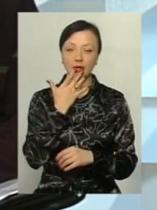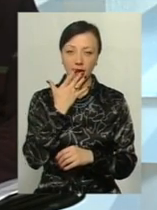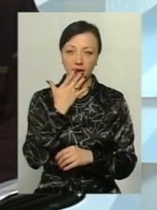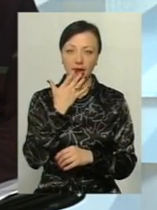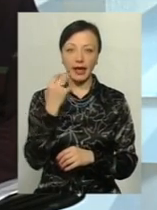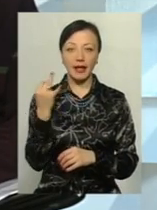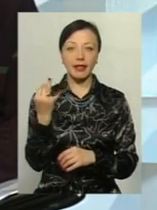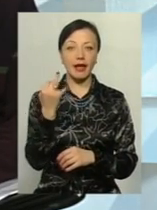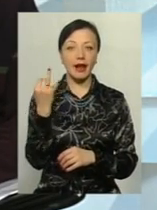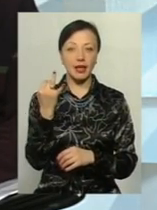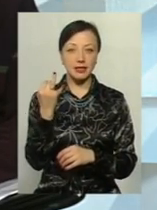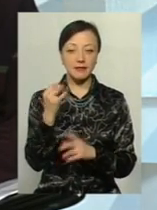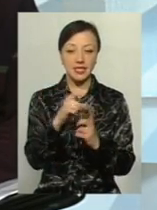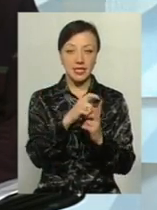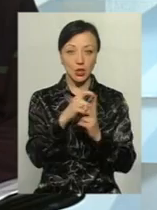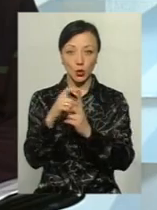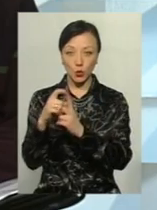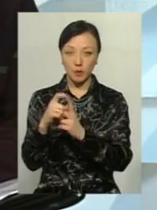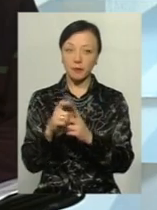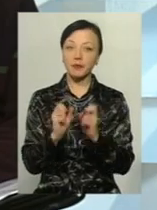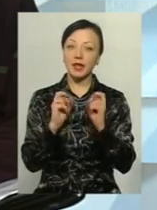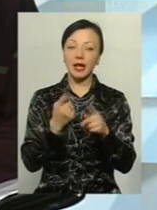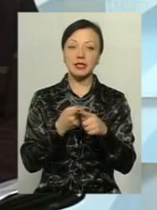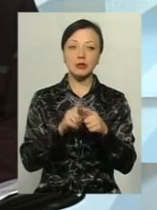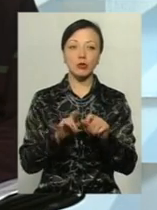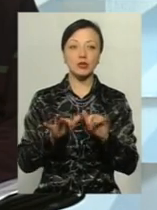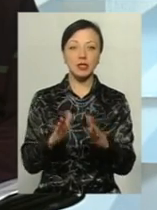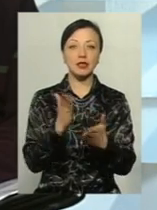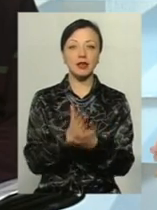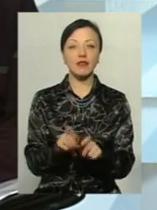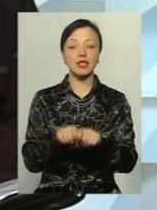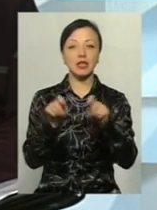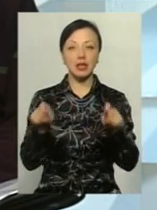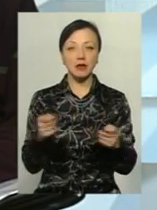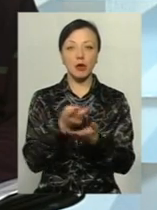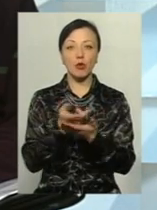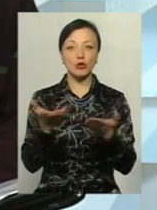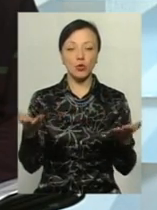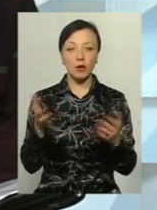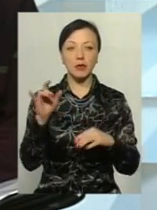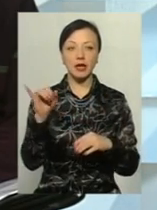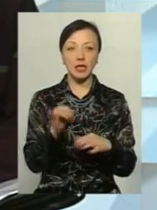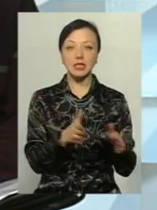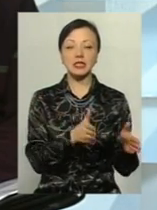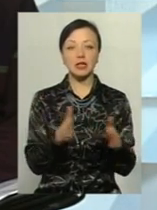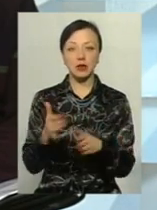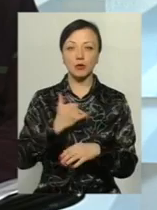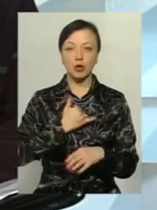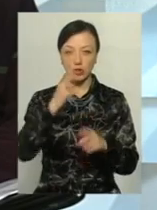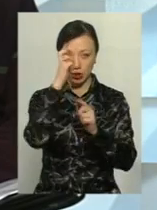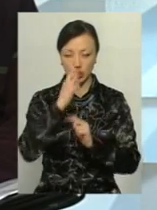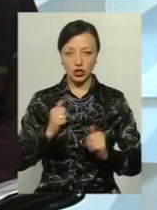інтересів. Цитую. Та наскільки ці процеси є відкритими, прозорими і зрілими у нашій